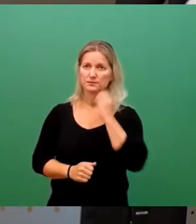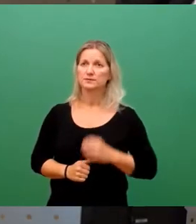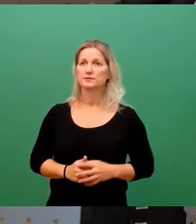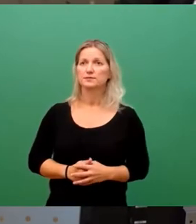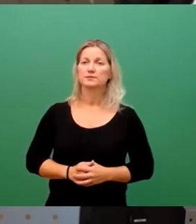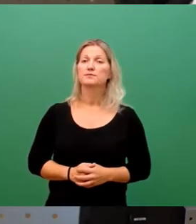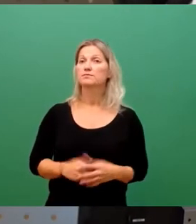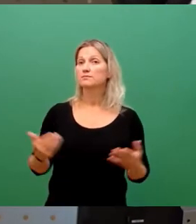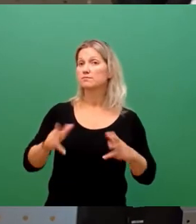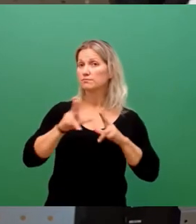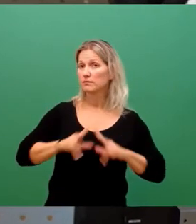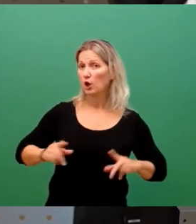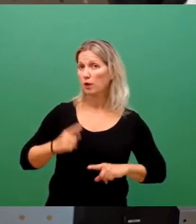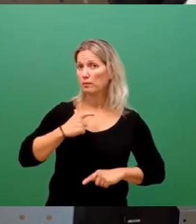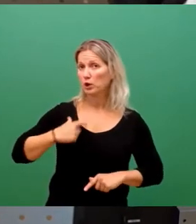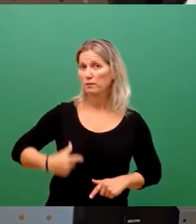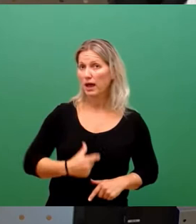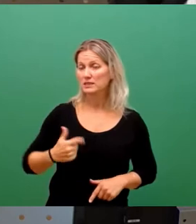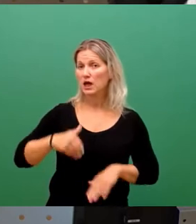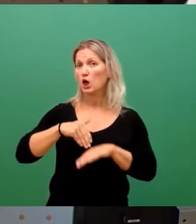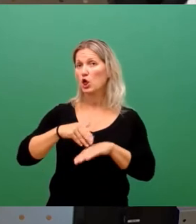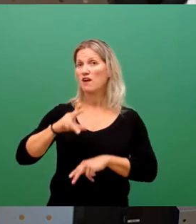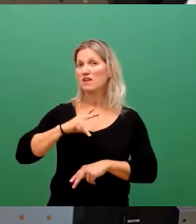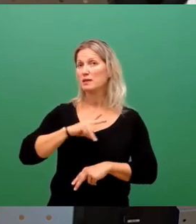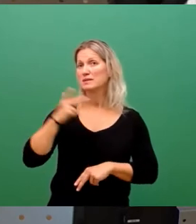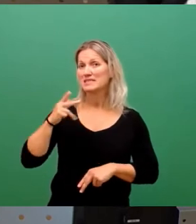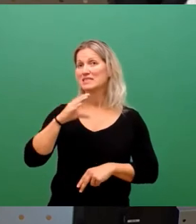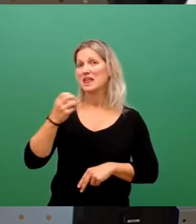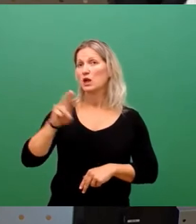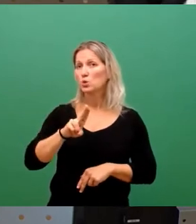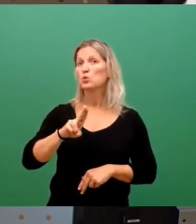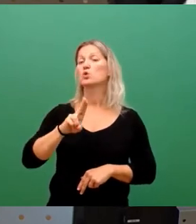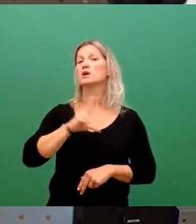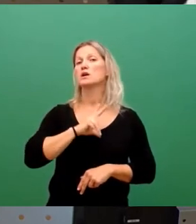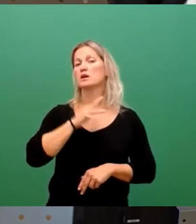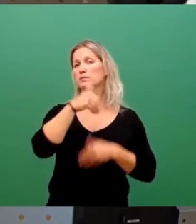Sehr geehrter Herr Oberbürgermeister, ich warte jetzt noch, bis die CDU-Fraktion ihre Plätze alle verlassen hat.